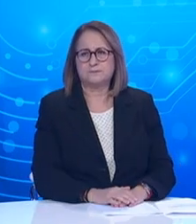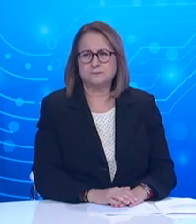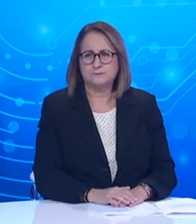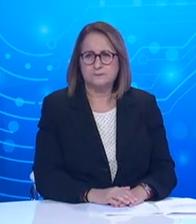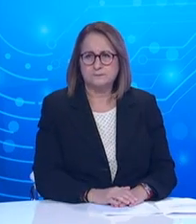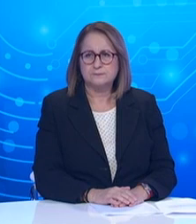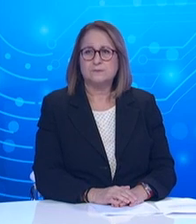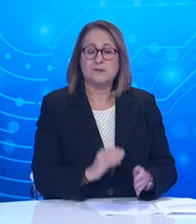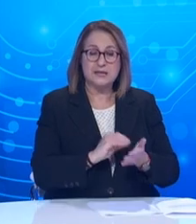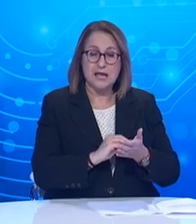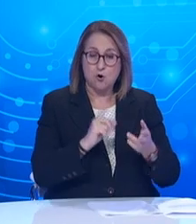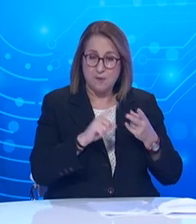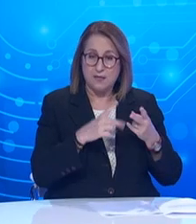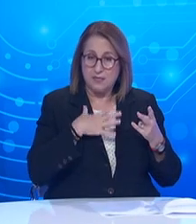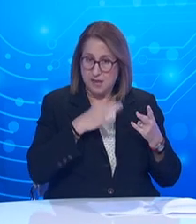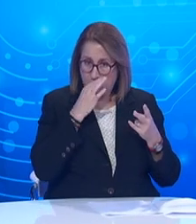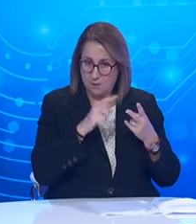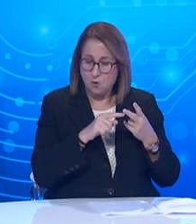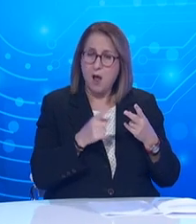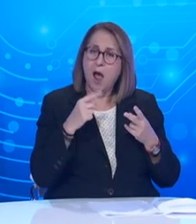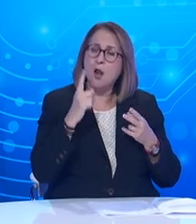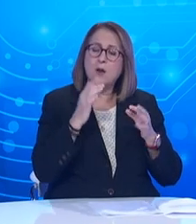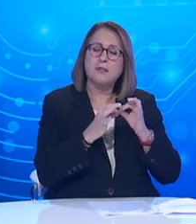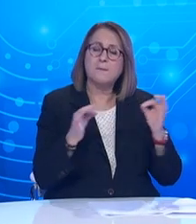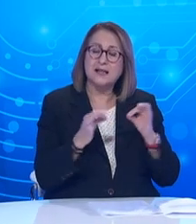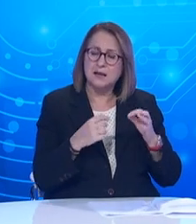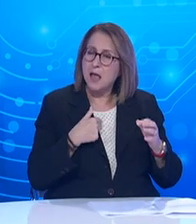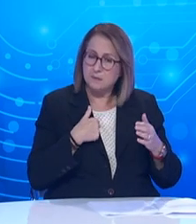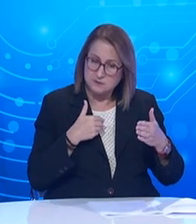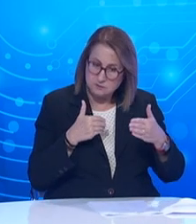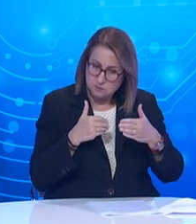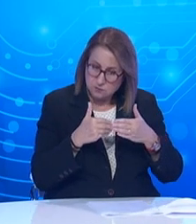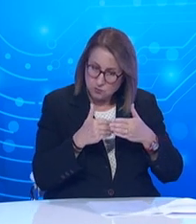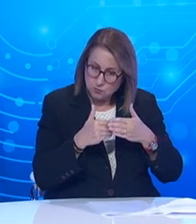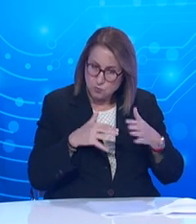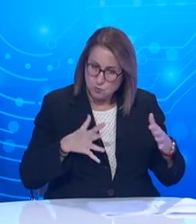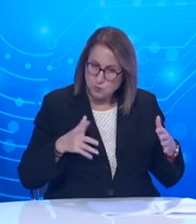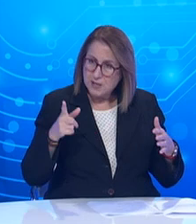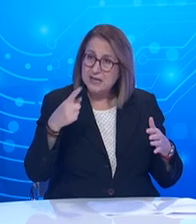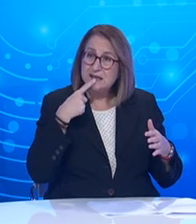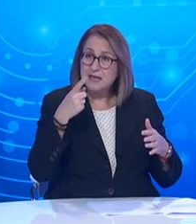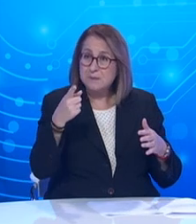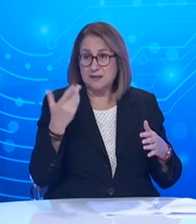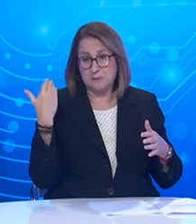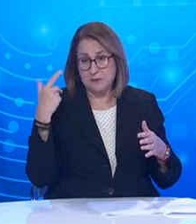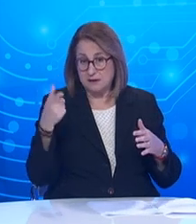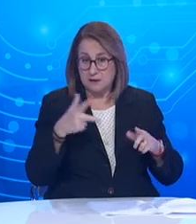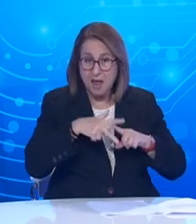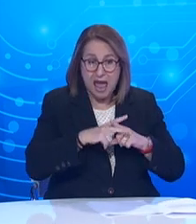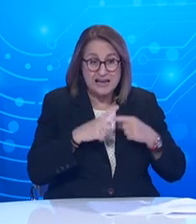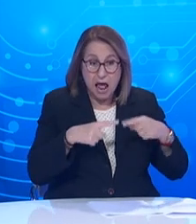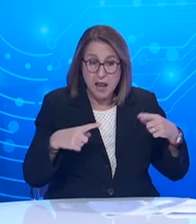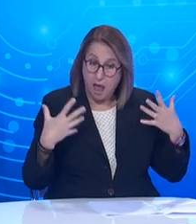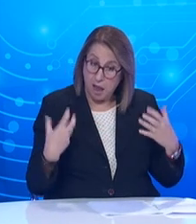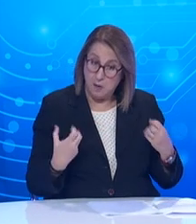και θα ήθελα μόνο και μια διευκρίνηση σχετικά με τα μέτρα. Είμαστε κοντά στα εργαλεία που αναφέρατε κυρία Χραδαλιά. Είμαστε κοντά